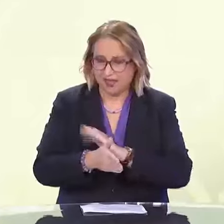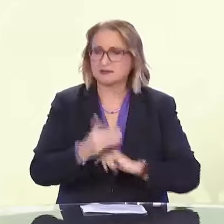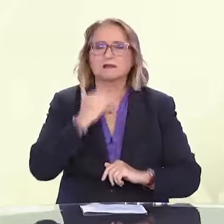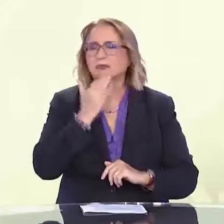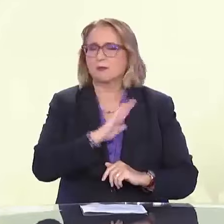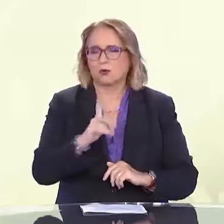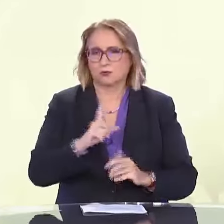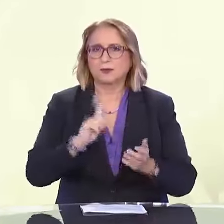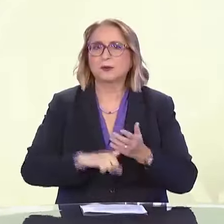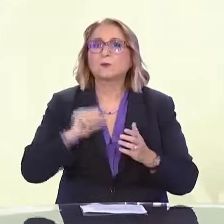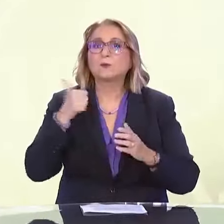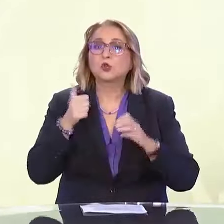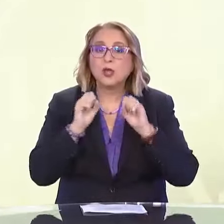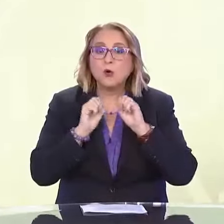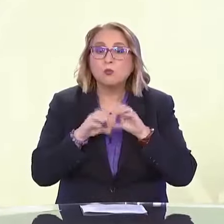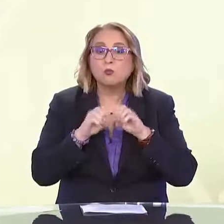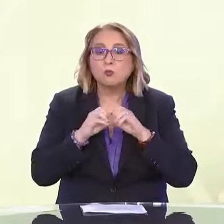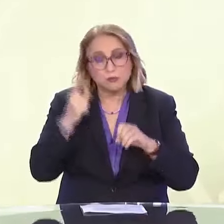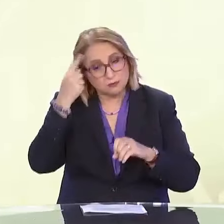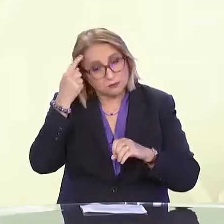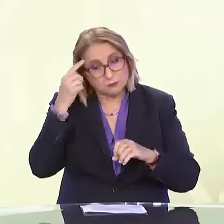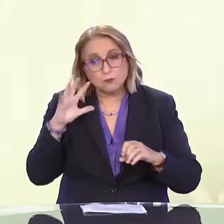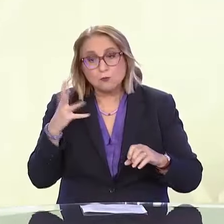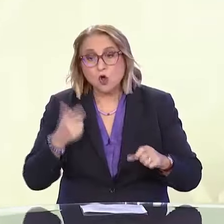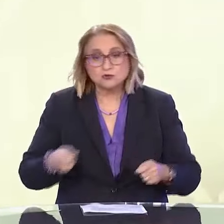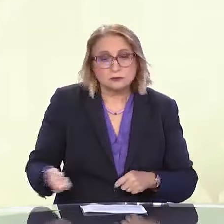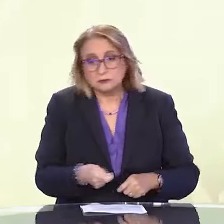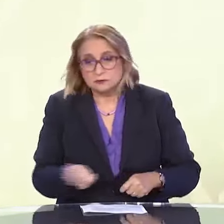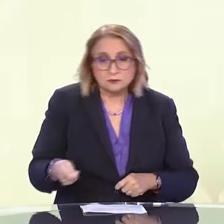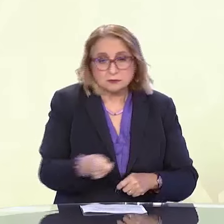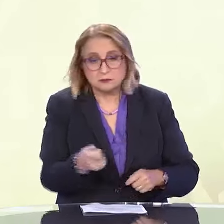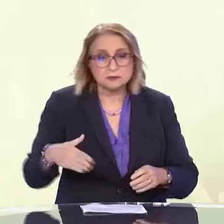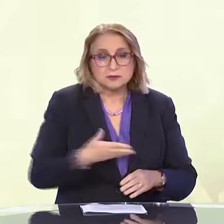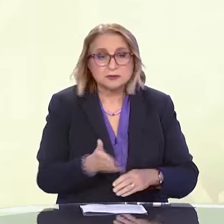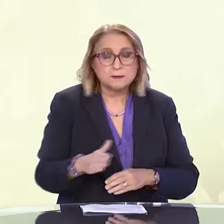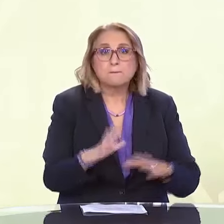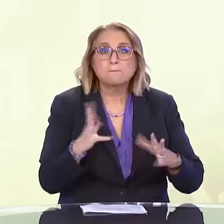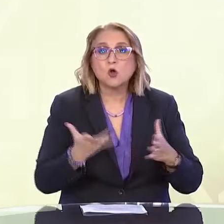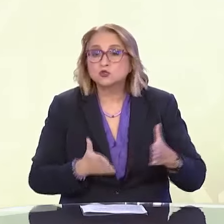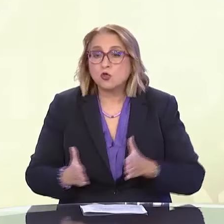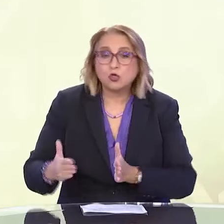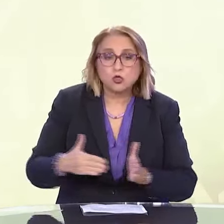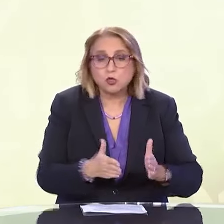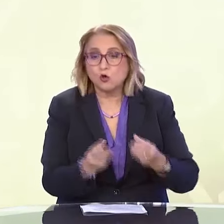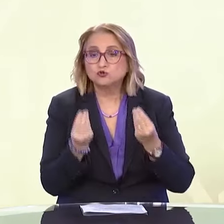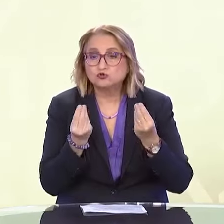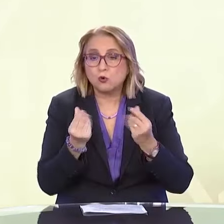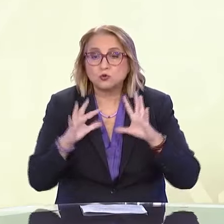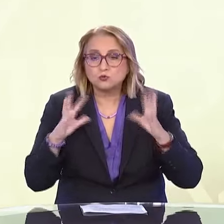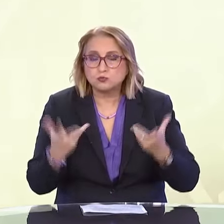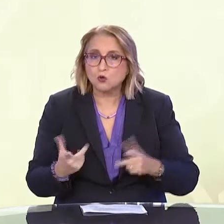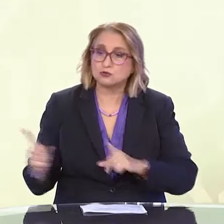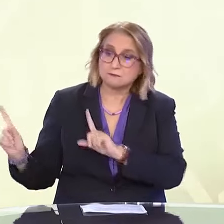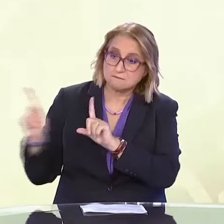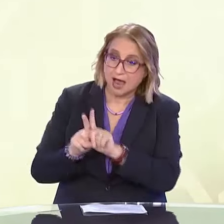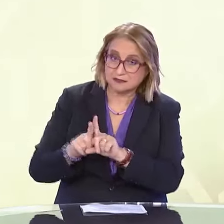δεξιοτήτων με έναν πιστοποιημένο εκπαιδευτή κινητικότητας. Ουσιαστικά σου μαθαίνει κάποιες βασικές διαδρομές της καθημερινότητάς σου. σου μαθαίνει